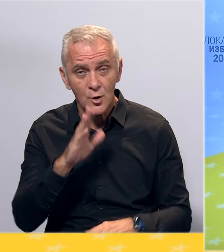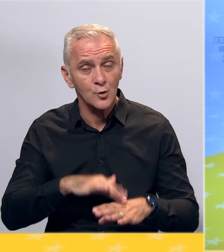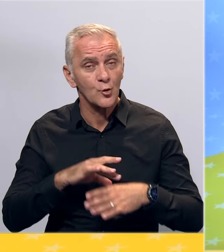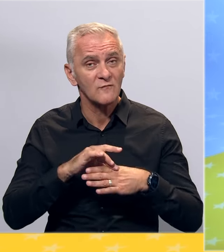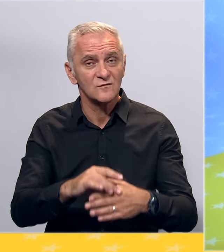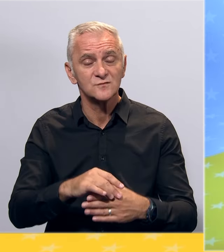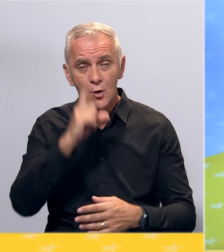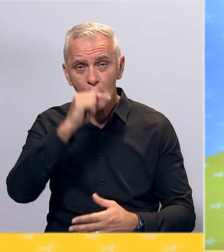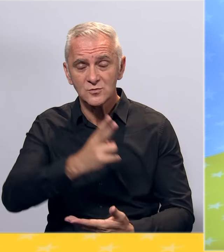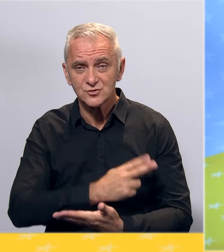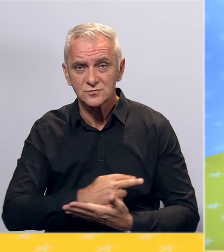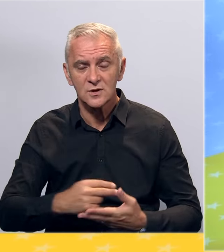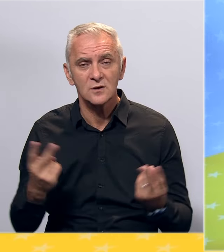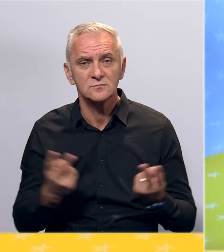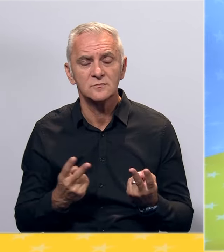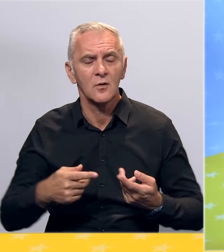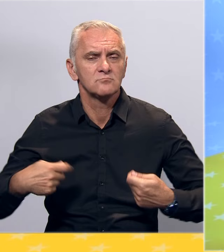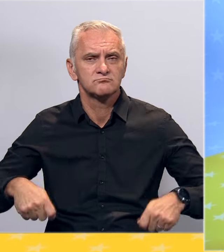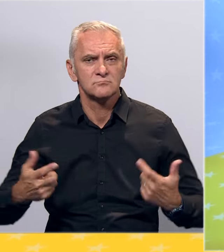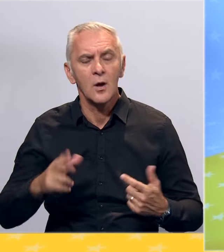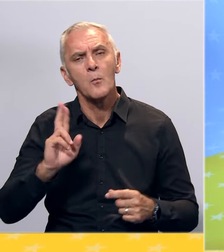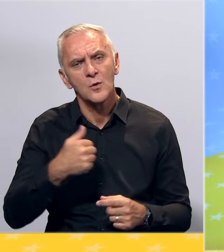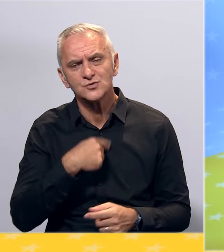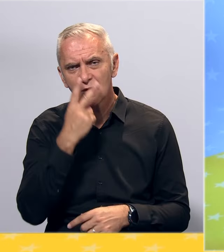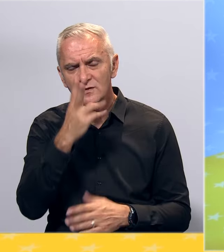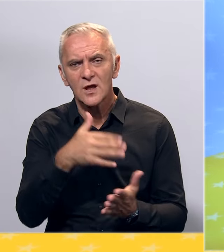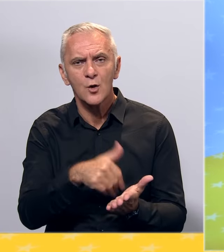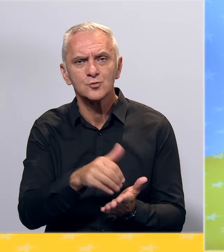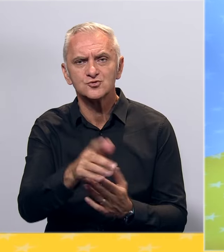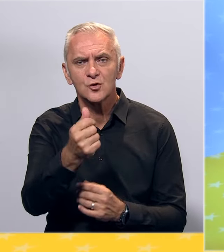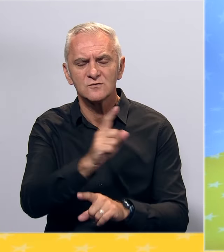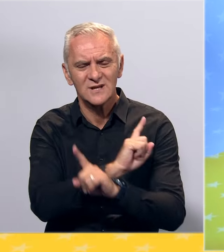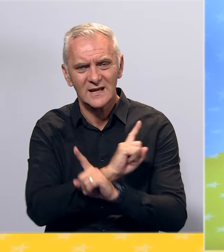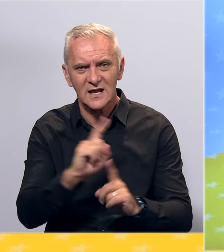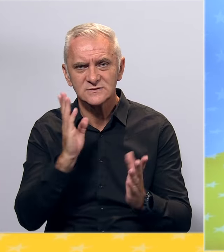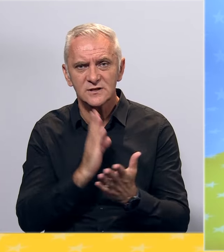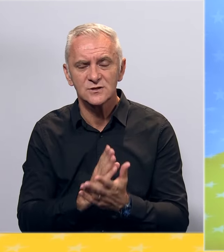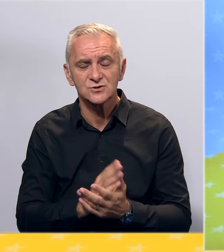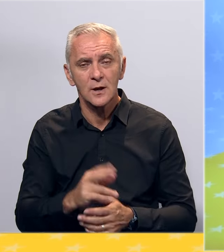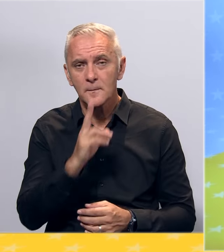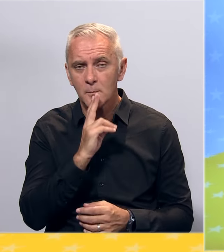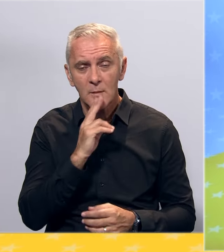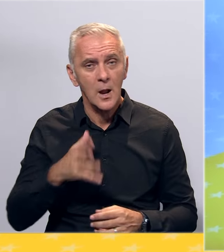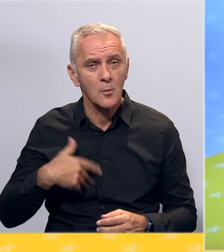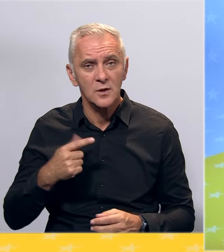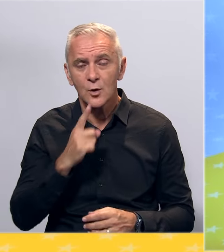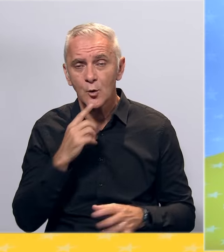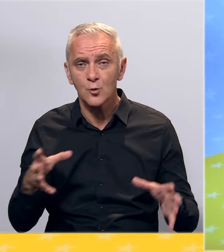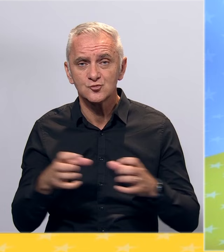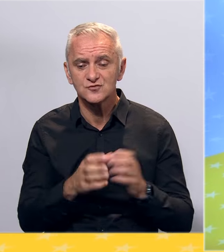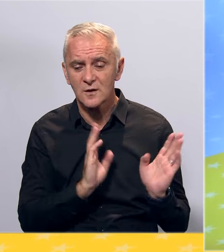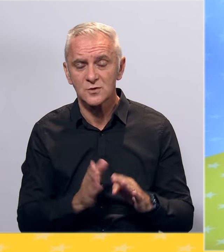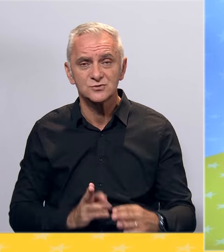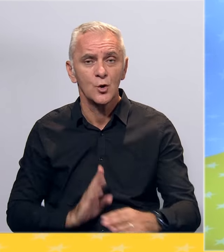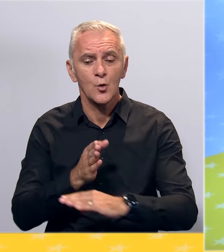općinske administracije osjeća se kompletno, te na osnovu toga možemo vidjeti utrošak toca na razni način. Malo je mladi koji u društvene procese ulaze od